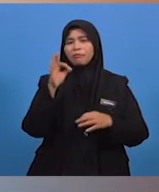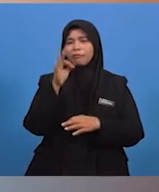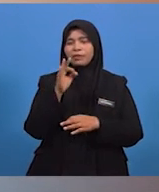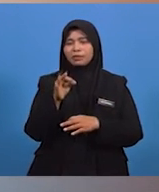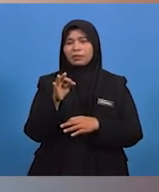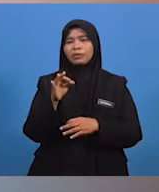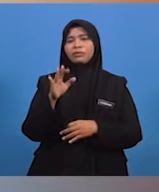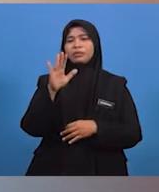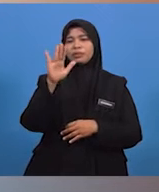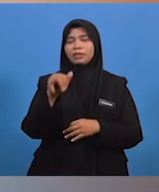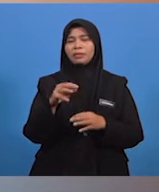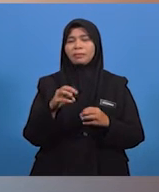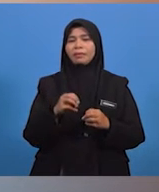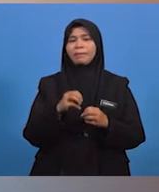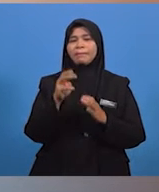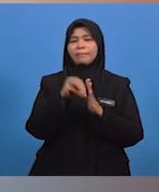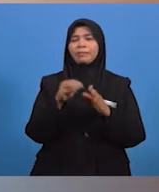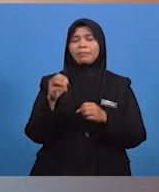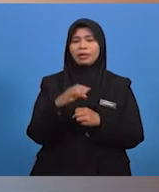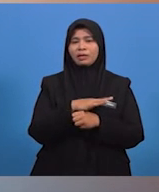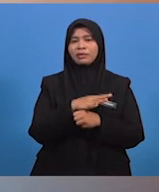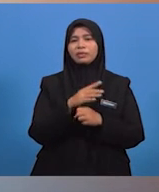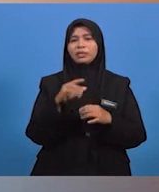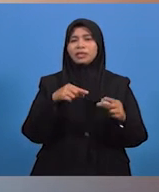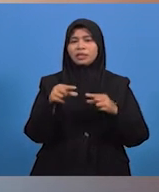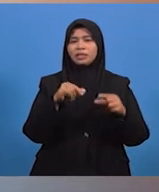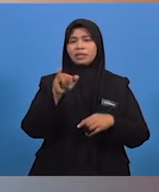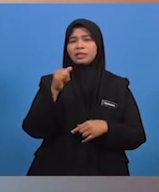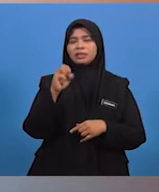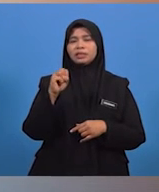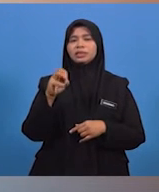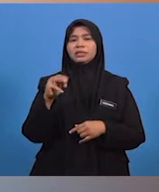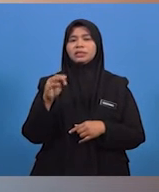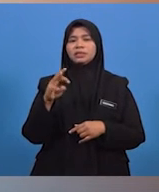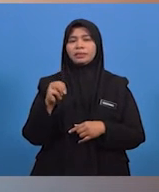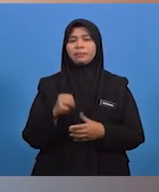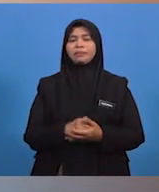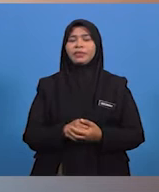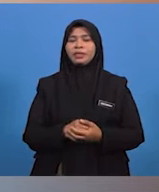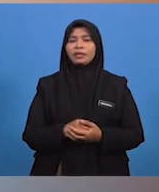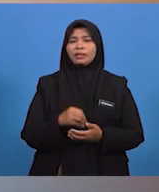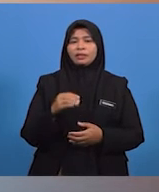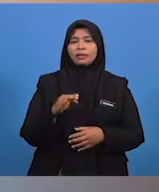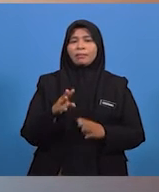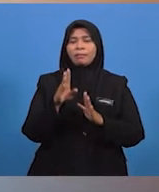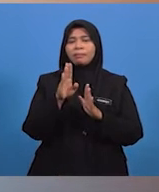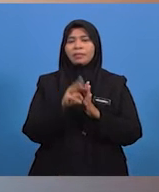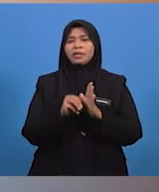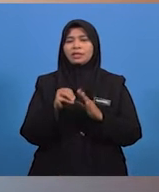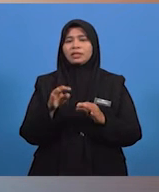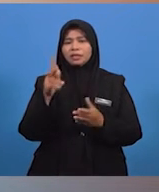didedahkan kepada faktor-faktor yang mempengaruhi gerakan jisim. Akhir sekali, anda